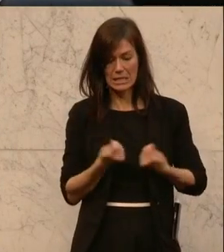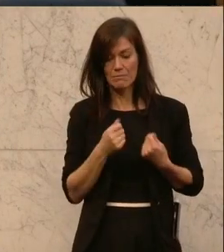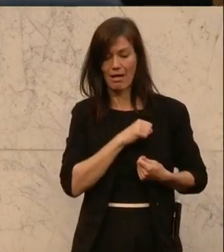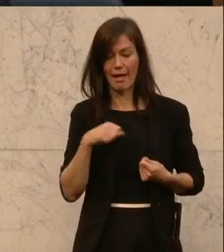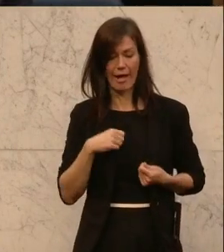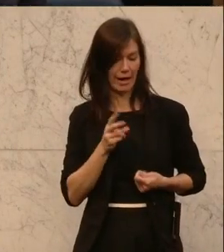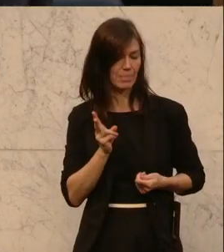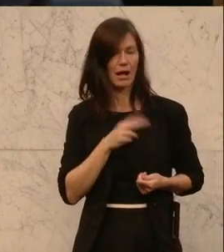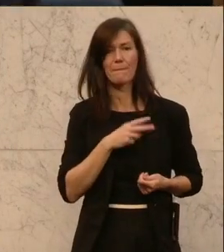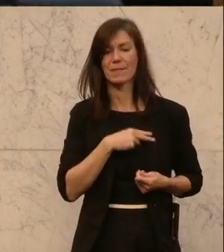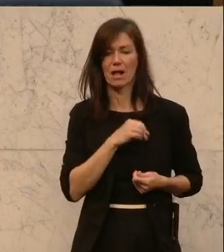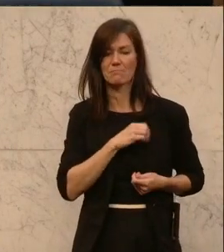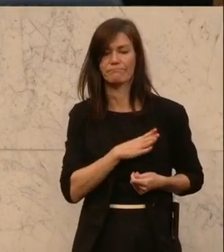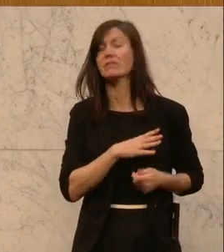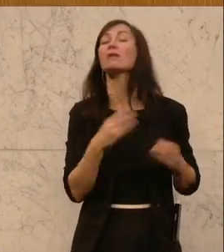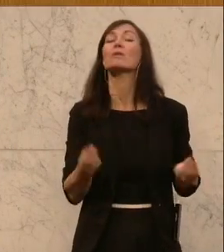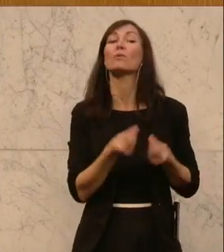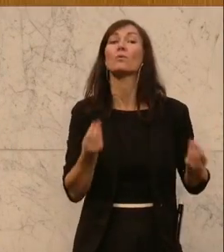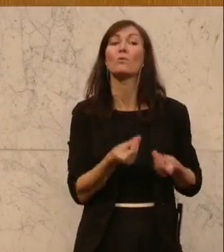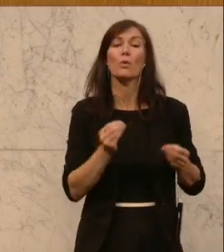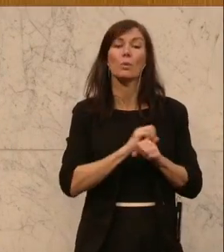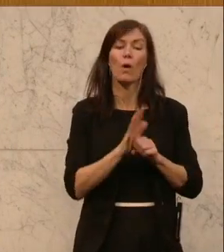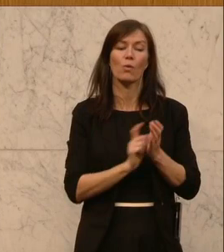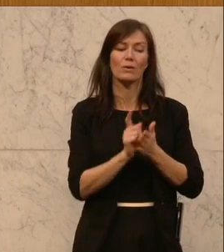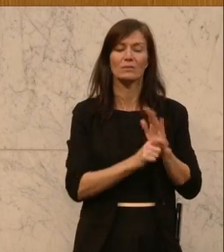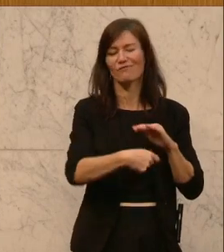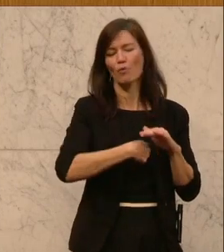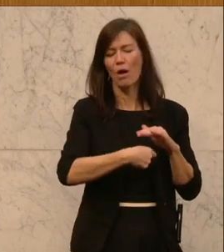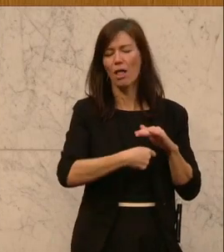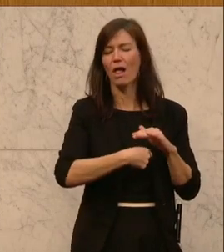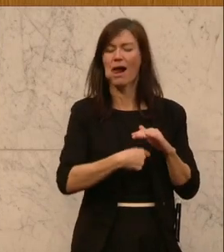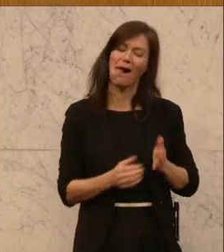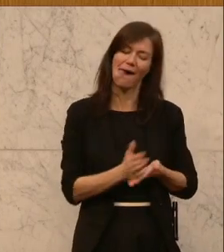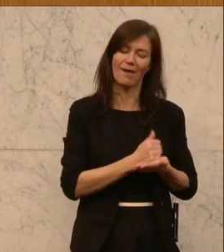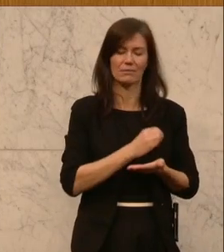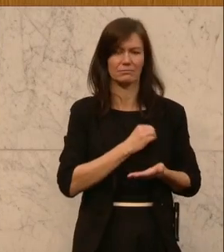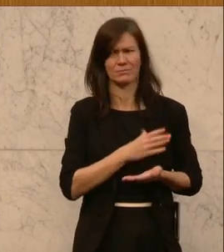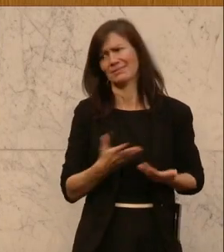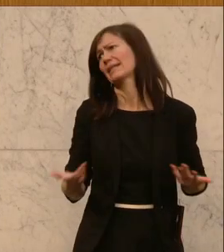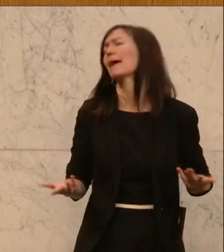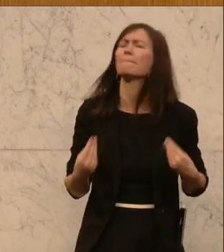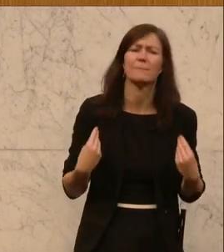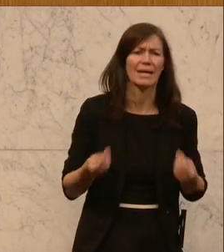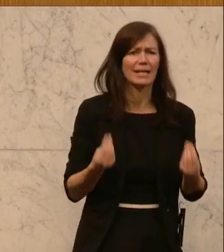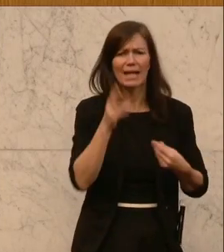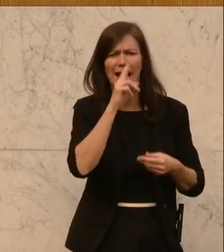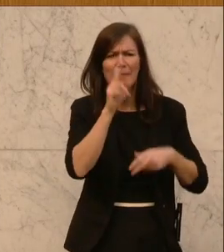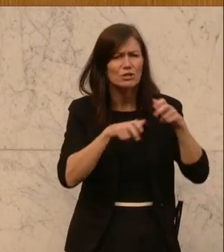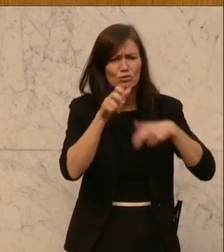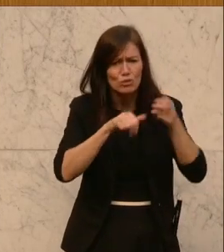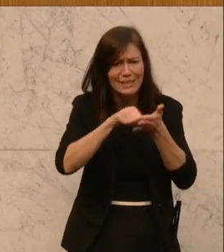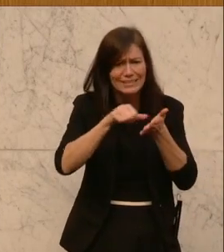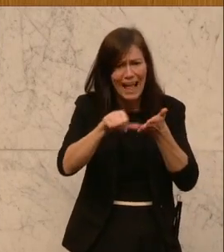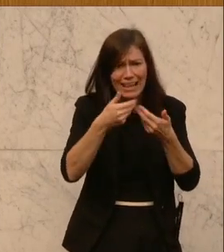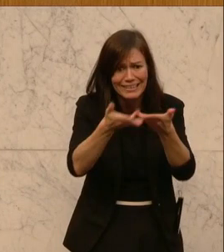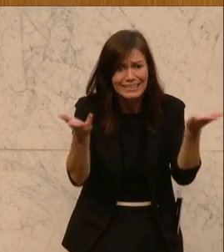erhöhen konnten, aufgrund der Förderungen, die sie während der Corona-Zeit erhalten haben. Ja, das kann ja nicht sein, liebe Steuerzahlerinnen und Steuerzahler. Sind Sie